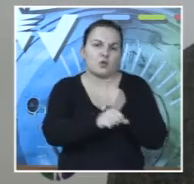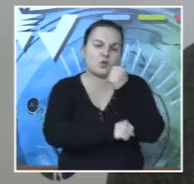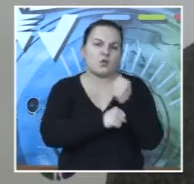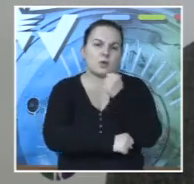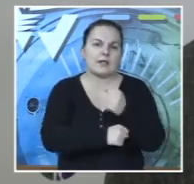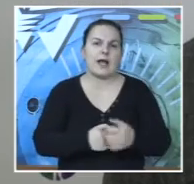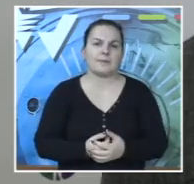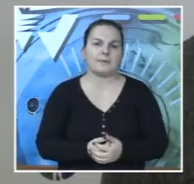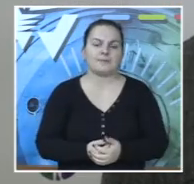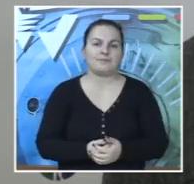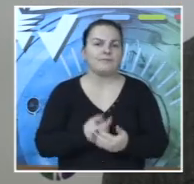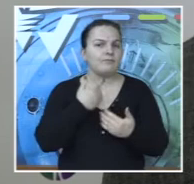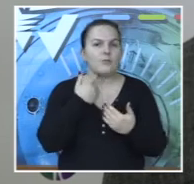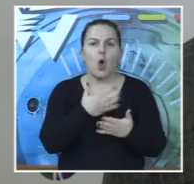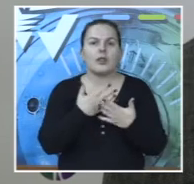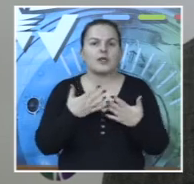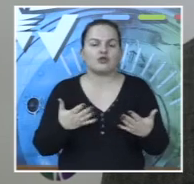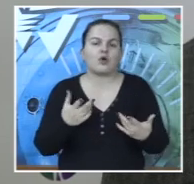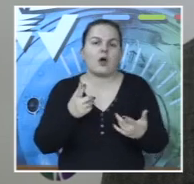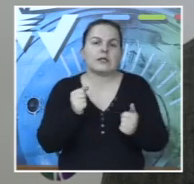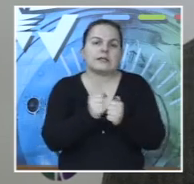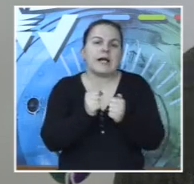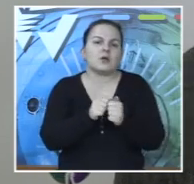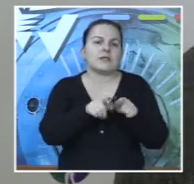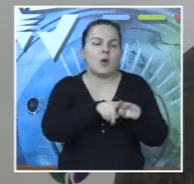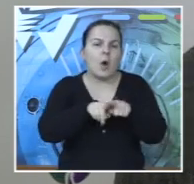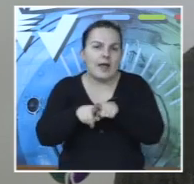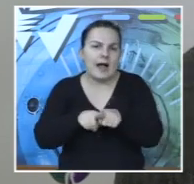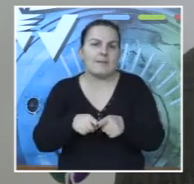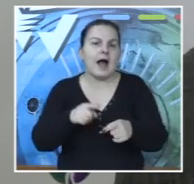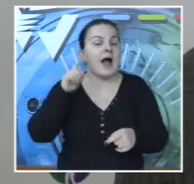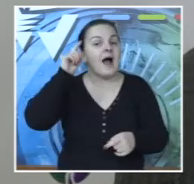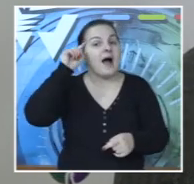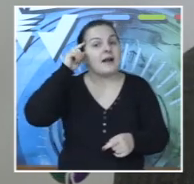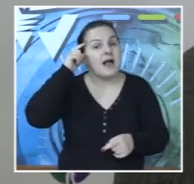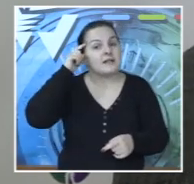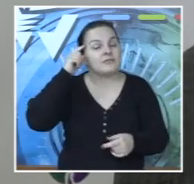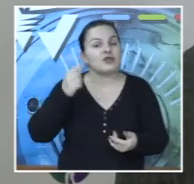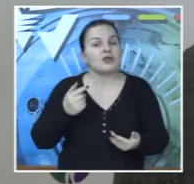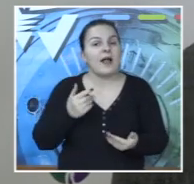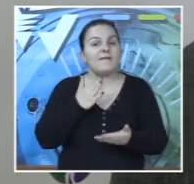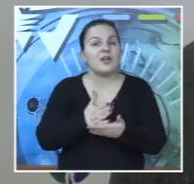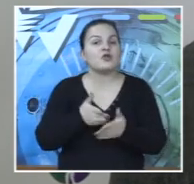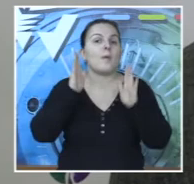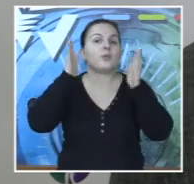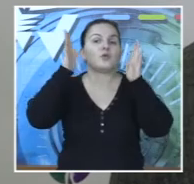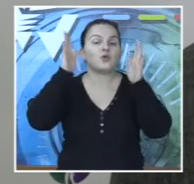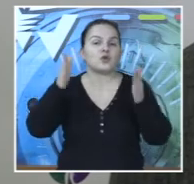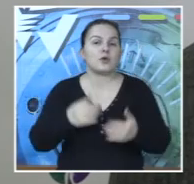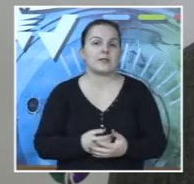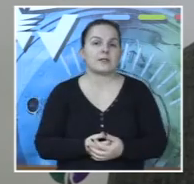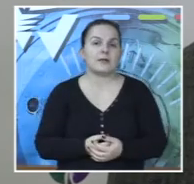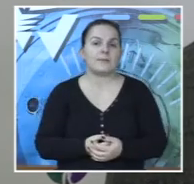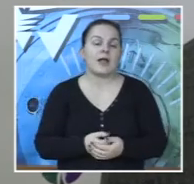Sigidunov. Tako da on se odlično klopio sa ostalim kolegama i već je krenuo da razmišlja o